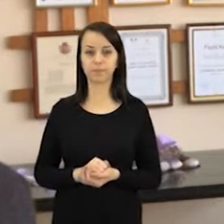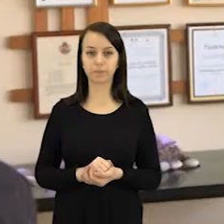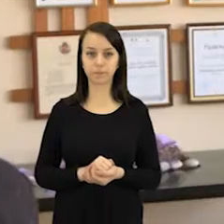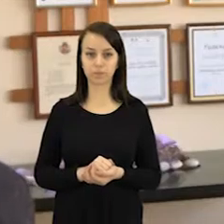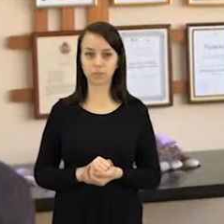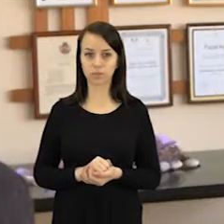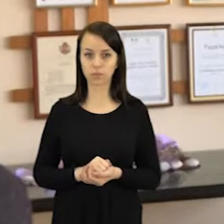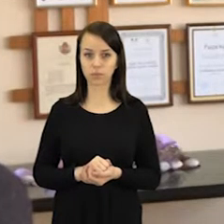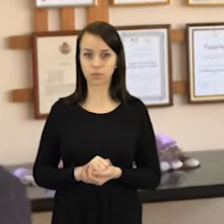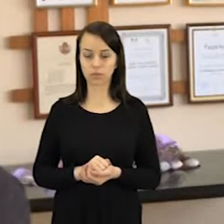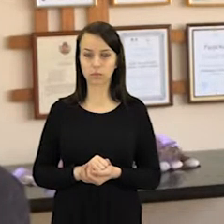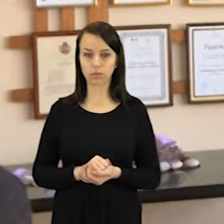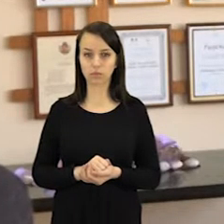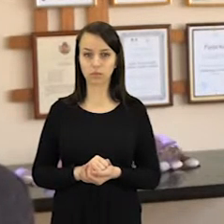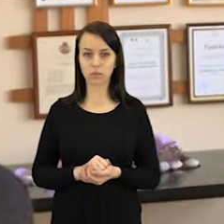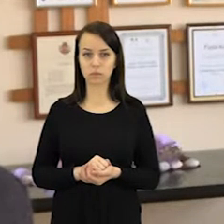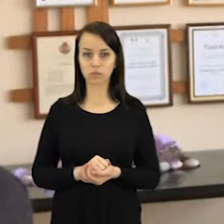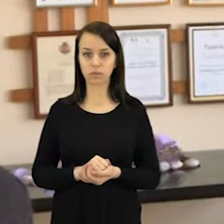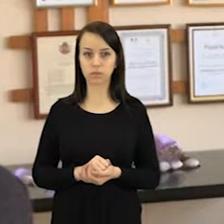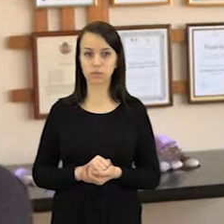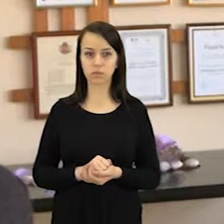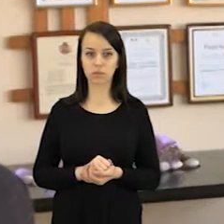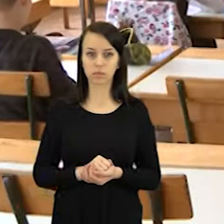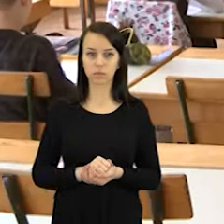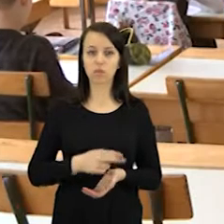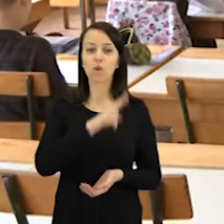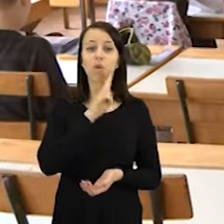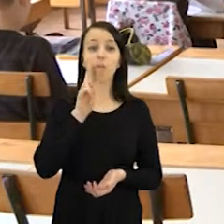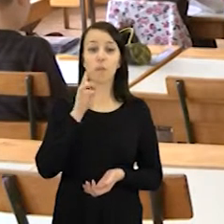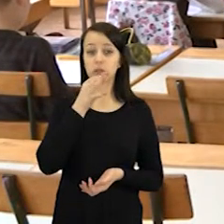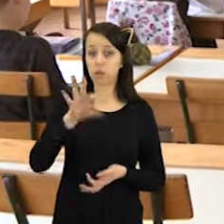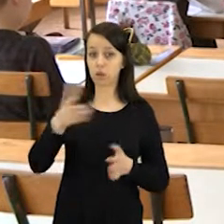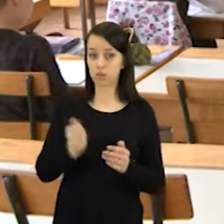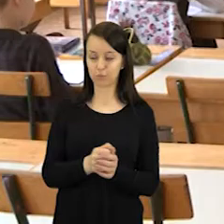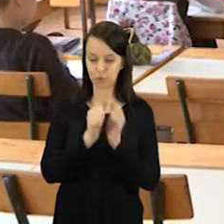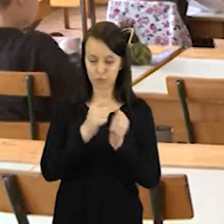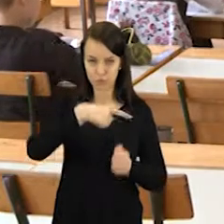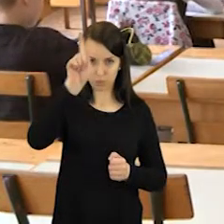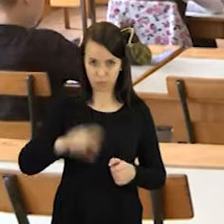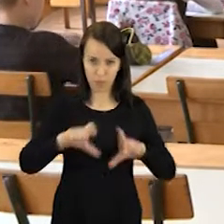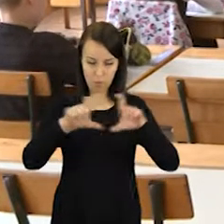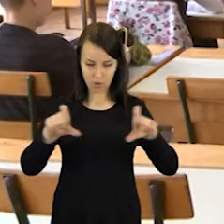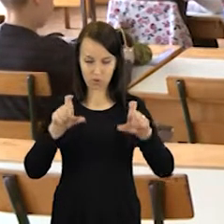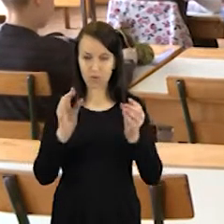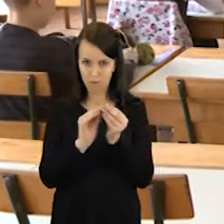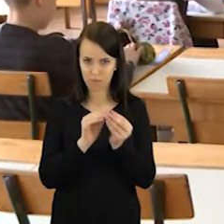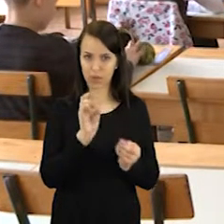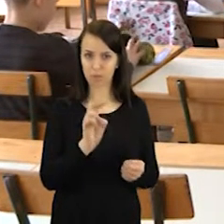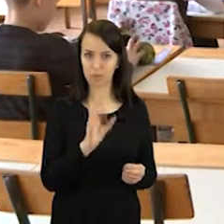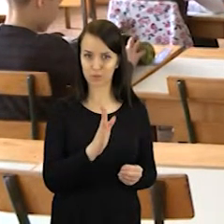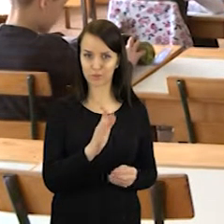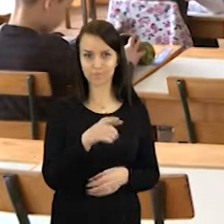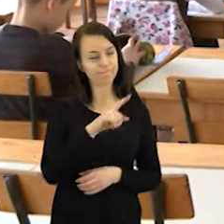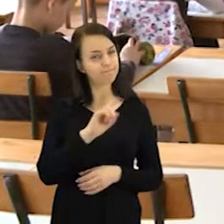iki mokesčio pasikeitimo ribos. Mokinuko mama sako, kad rugsėjo pirmąją, jo sūnus ateis jau